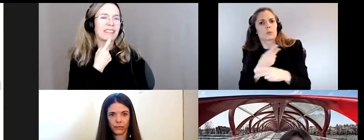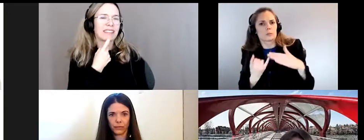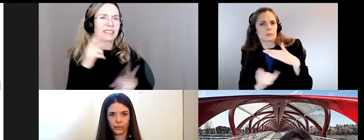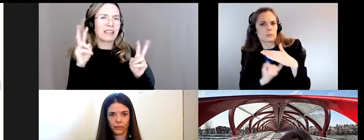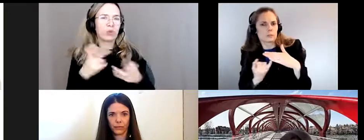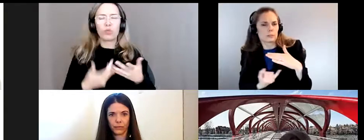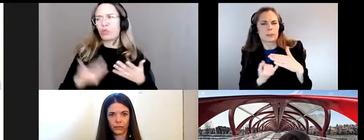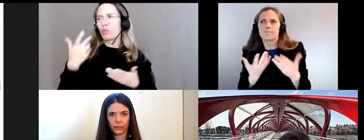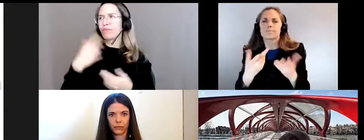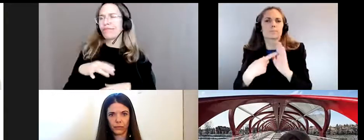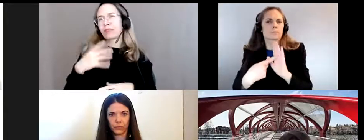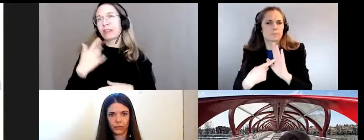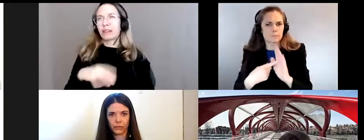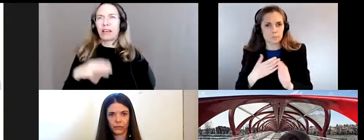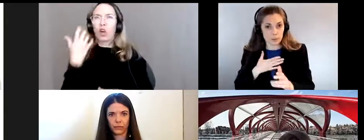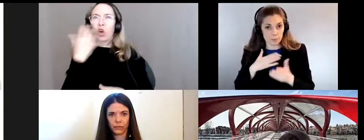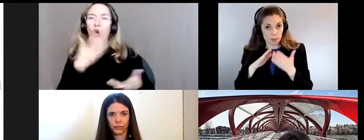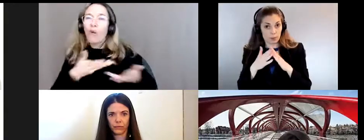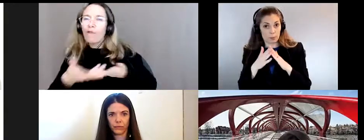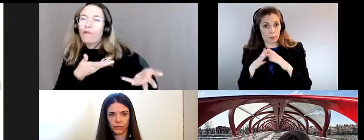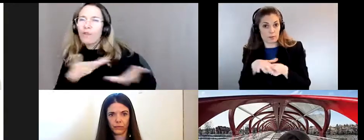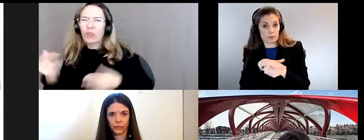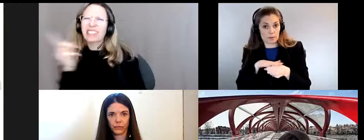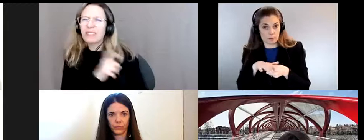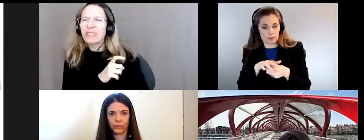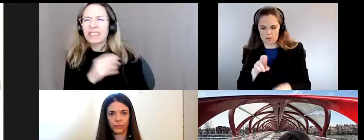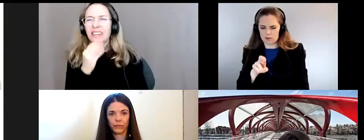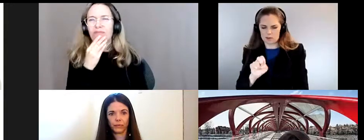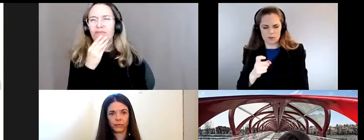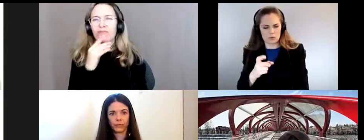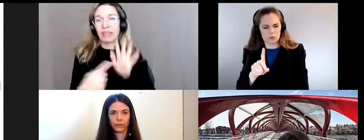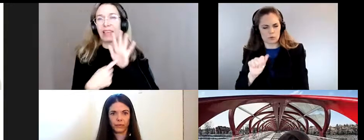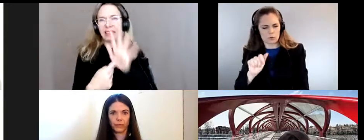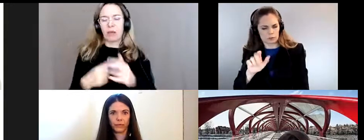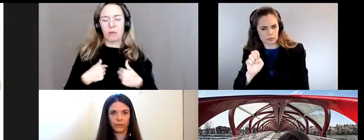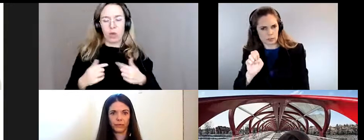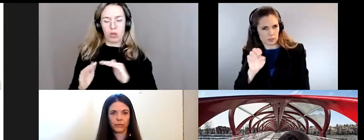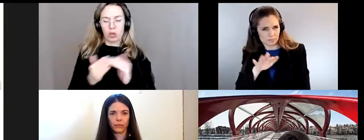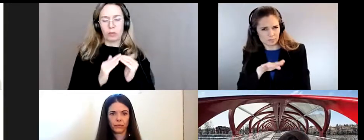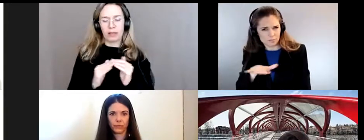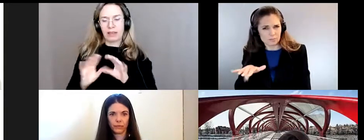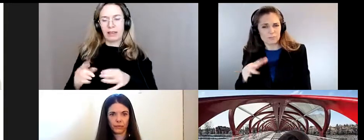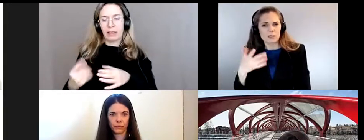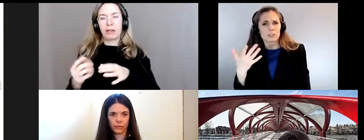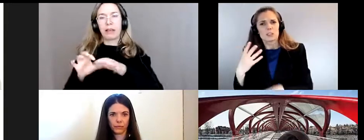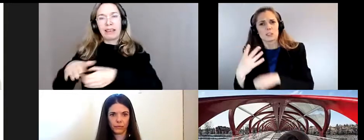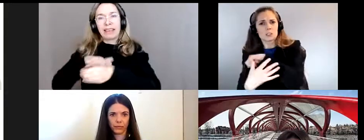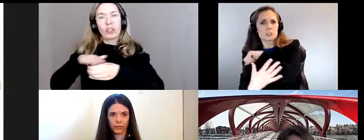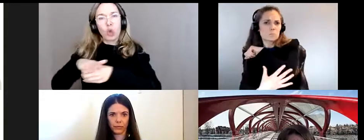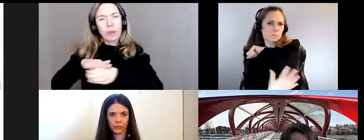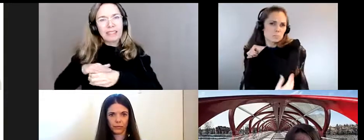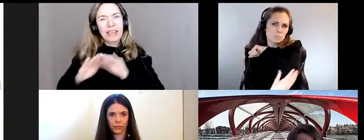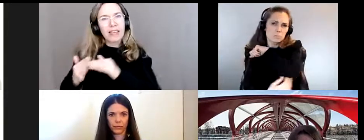conviviaux c'est presque plus difficile je vais donner un exemple je suis dans une communauté ghettoïsée à faible revenu